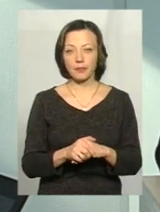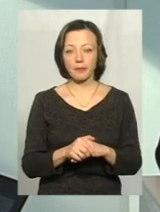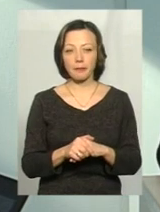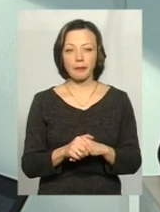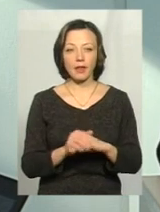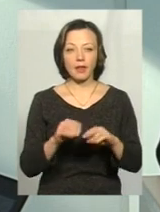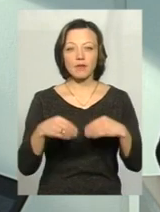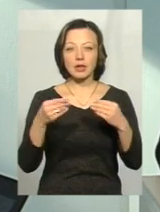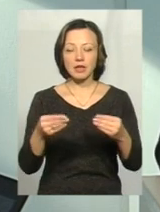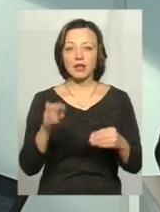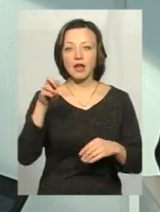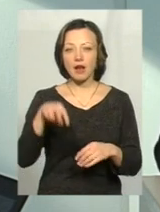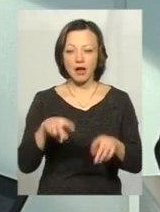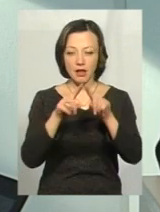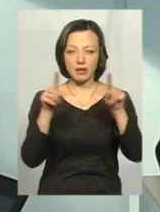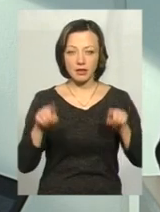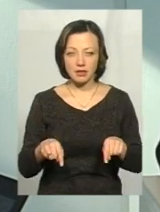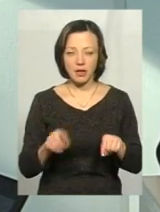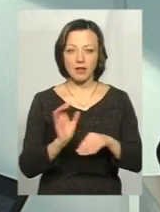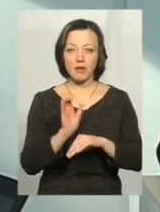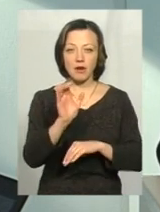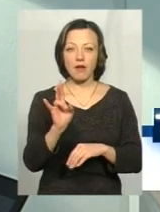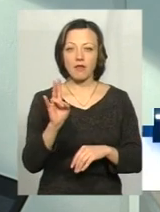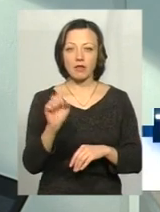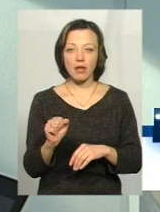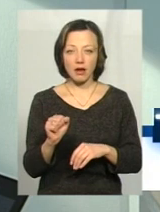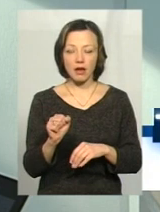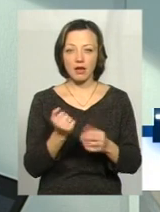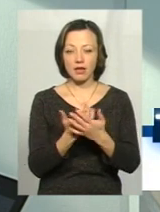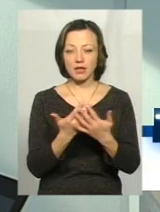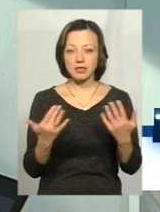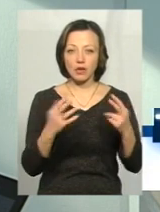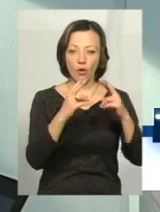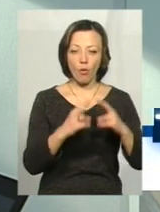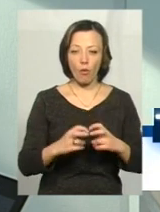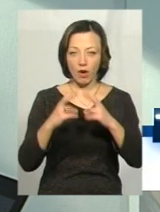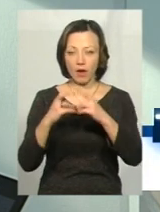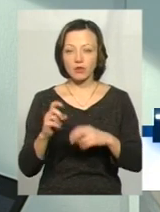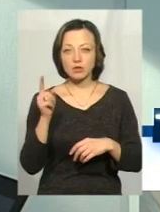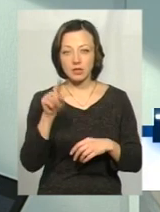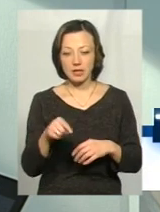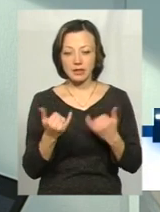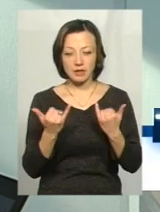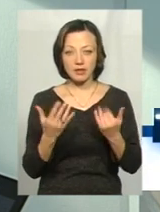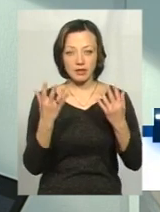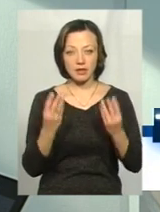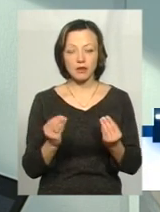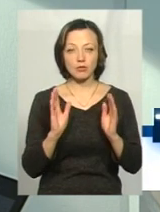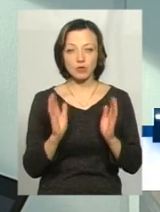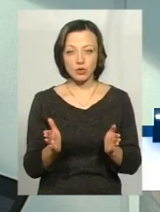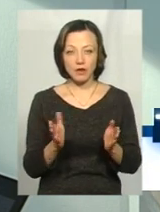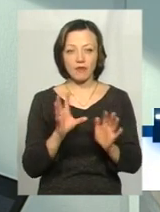Видання листків непрацездатності, направлення на проходження різних оглядів, оскільки на даний час вже буде